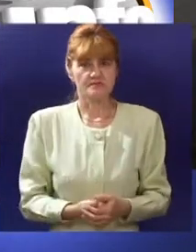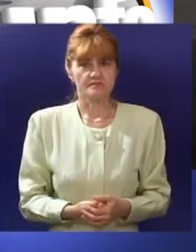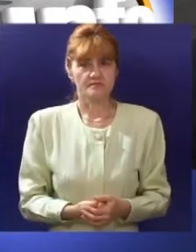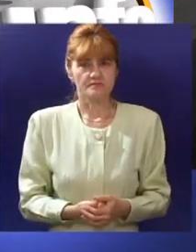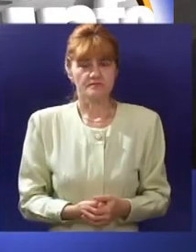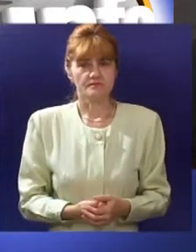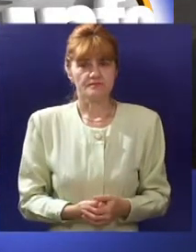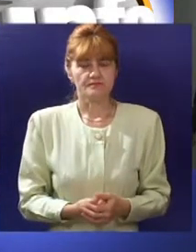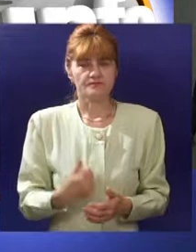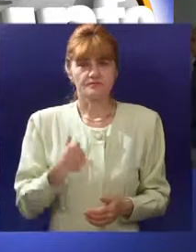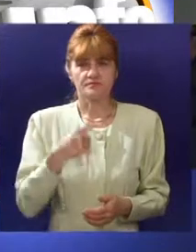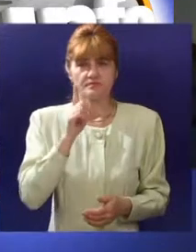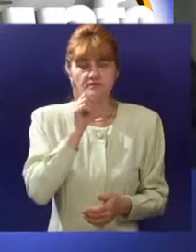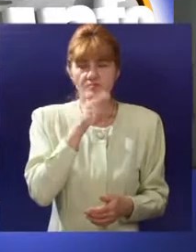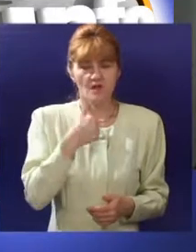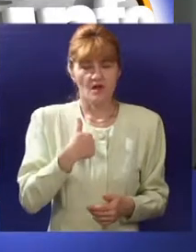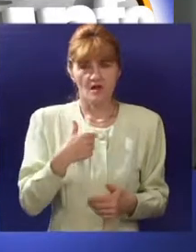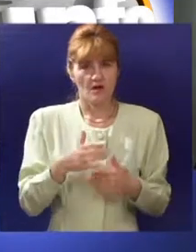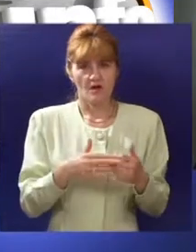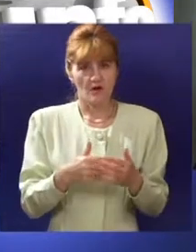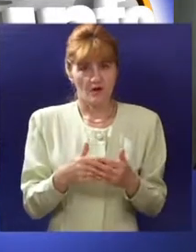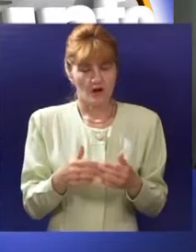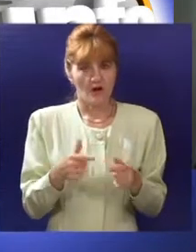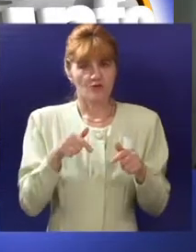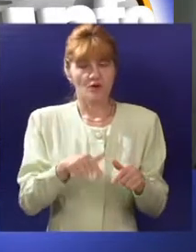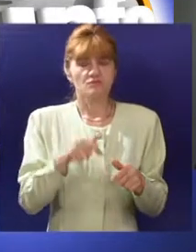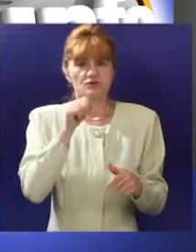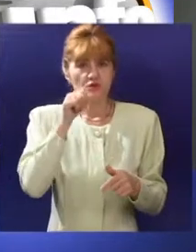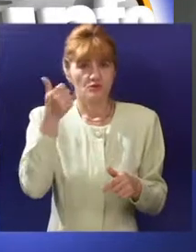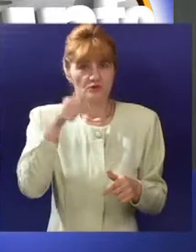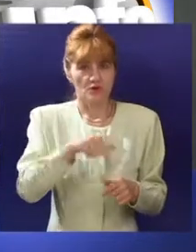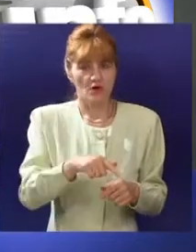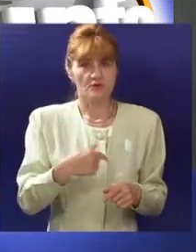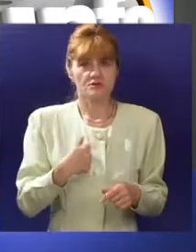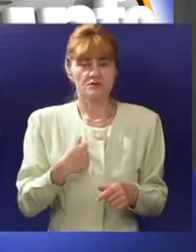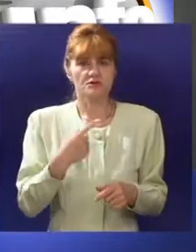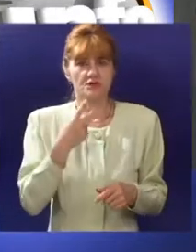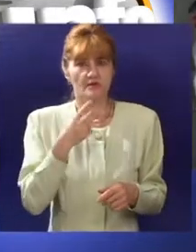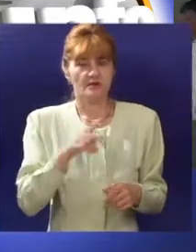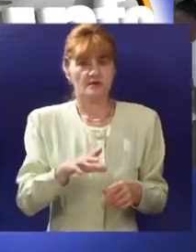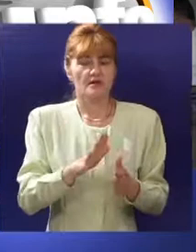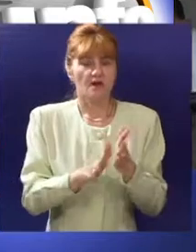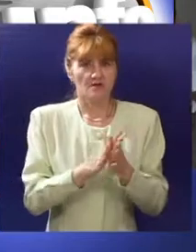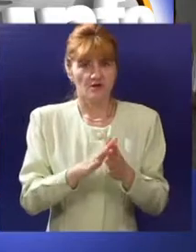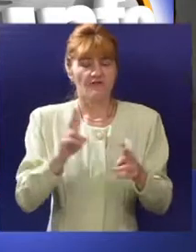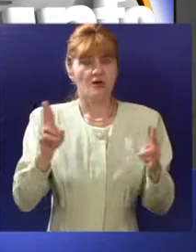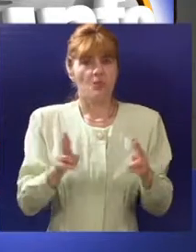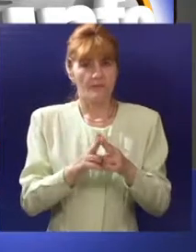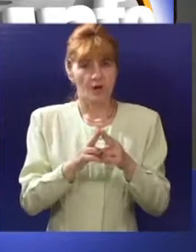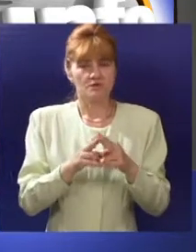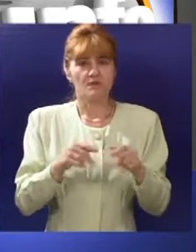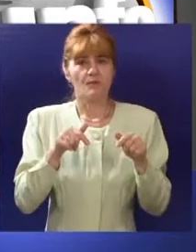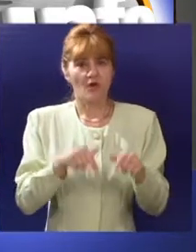Nagyon örülünk hogy fogadott bennünket a helyi kamara jelentős számban jöttünk vállalkozók azért hogy